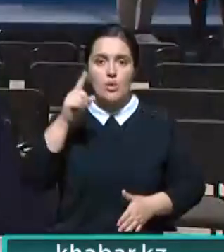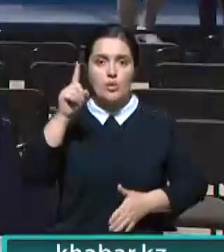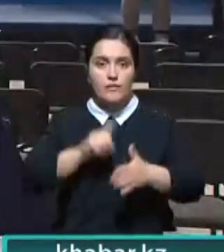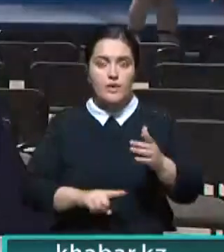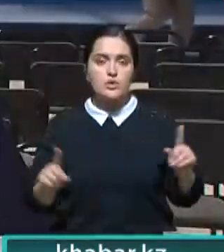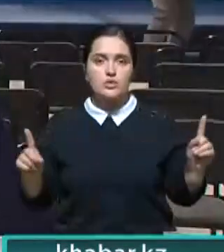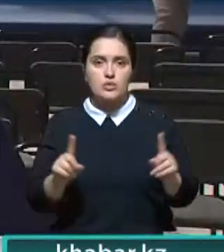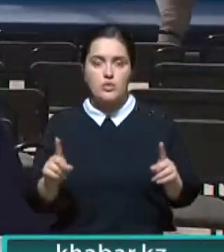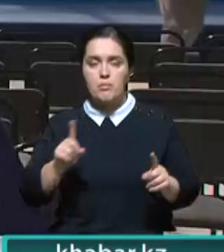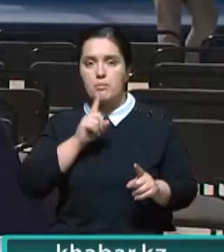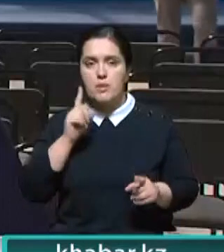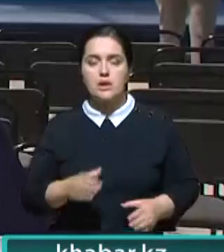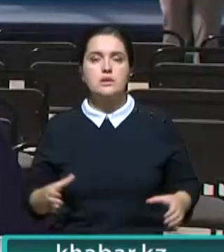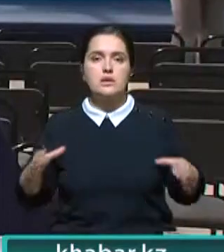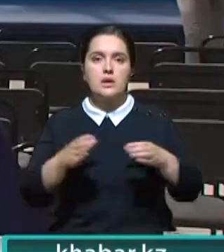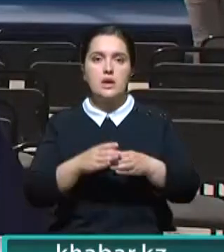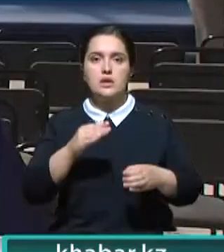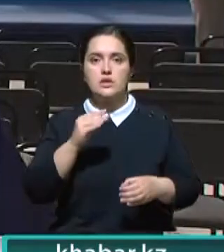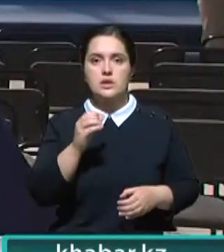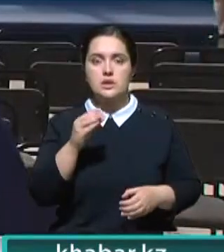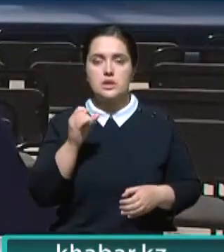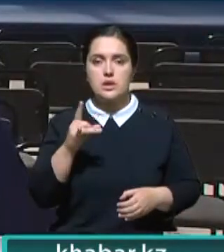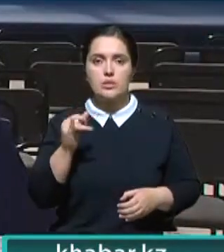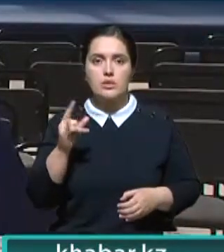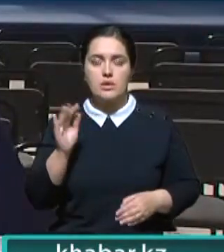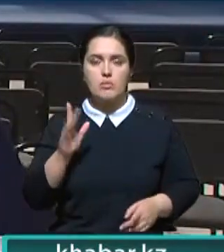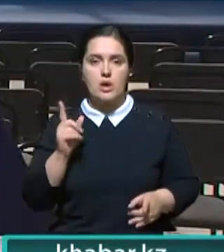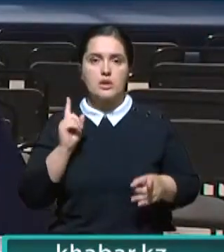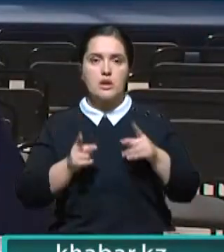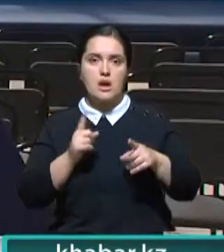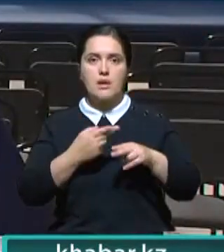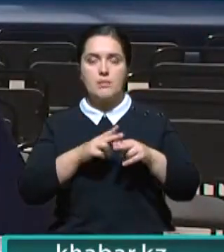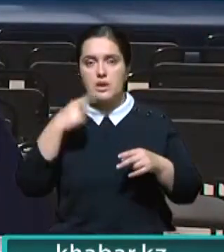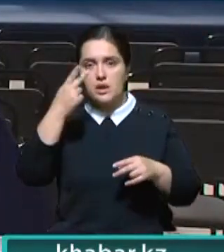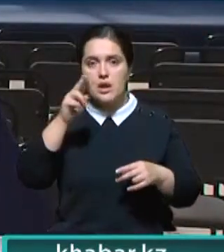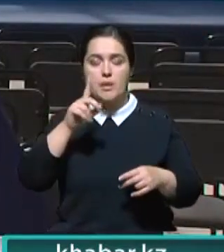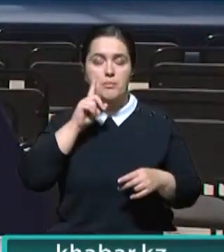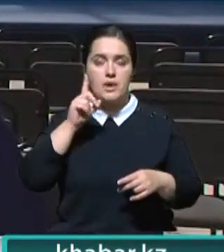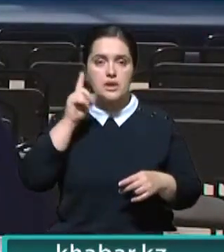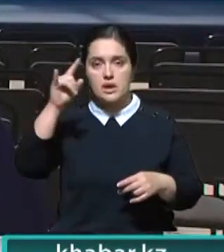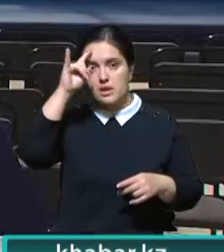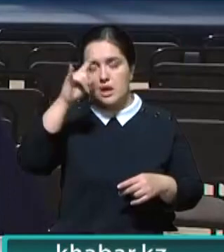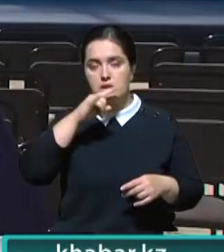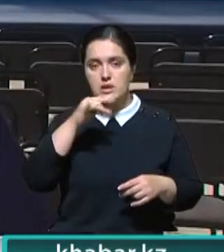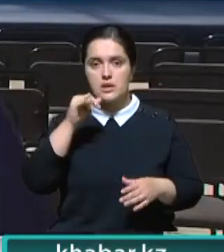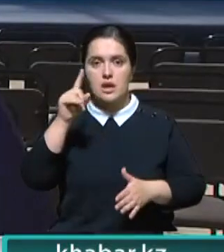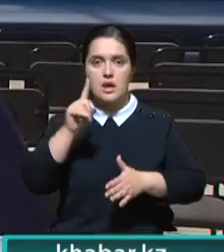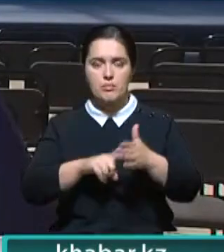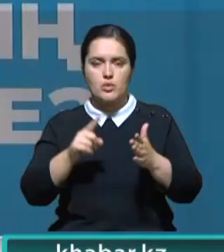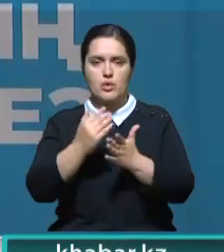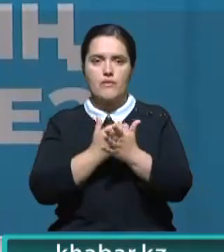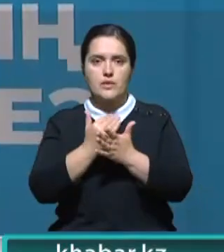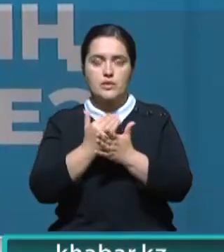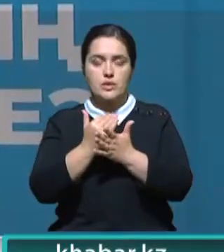молодежное крыло Жастар-Рохэ станет реальным социальным лифтом для молодых казахстанцев и оправдает то высокое